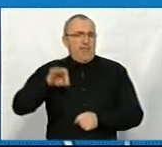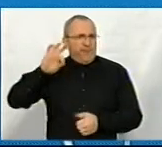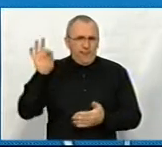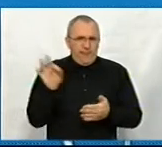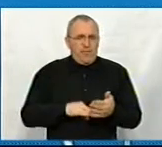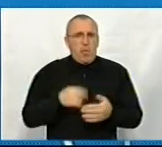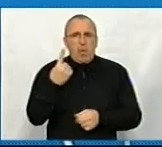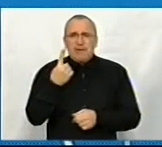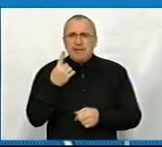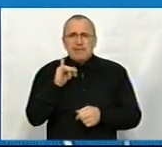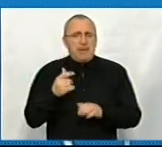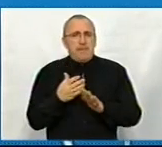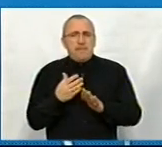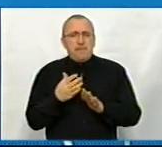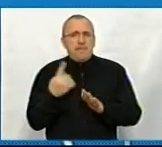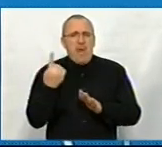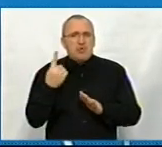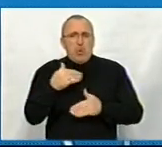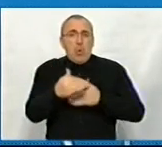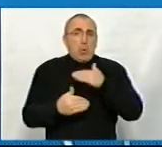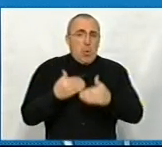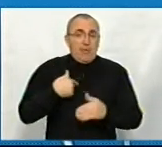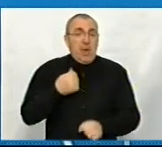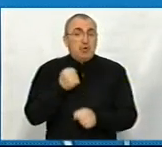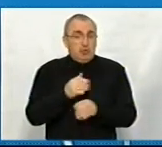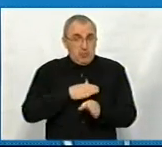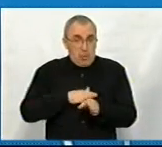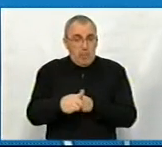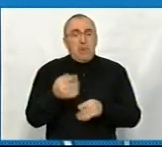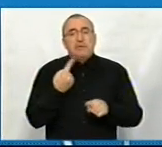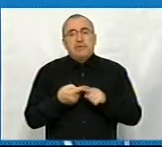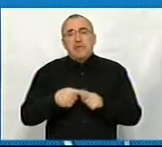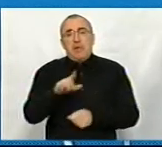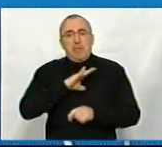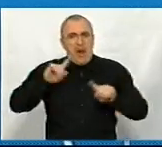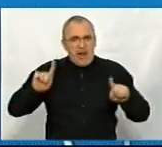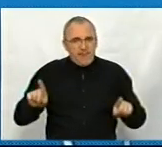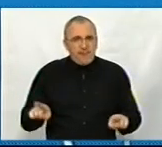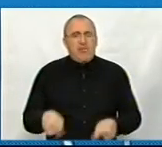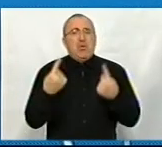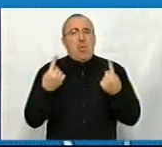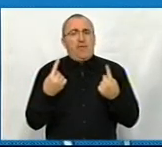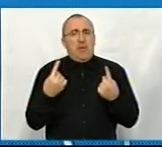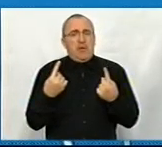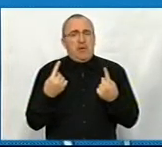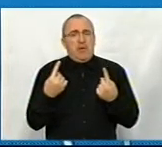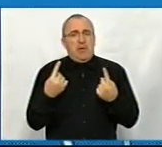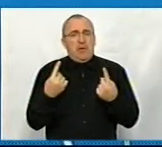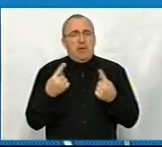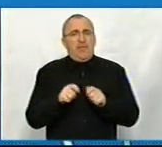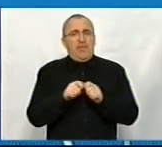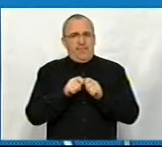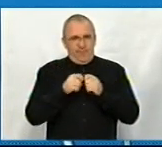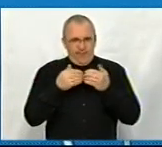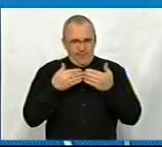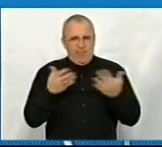один з перших кроків, який я зробив – це було відновлення відкритості